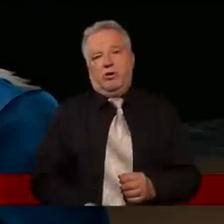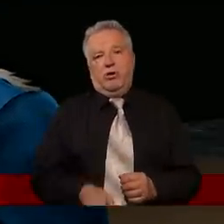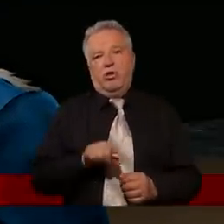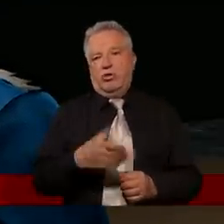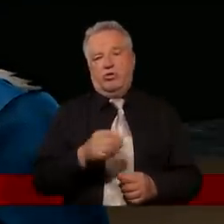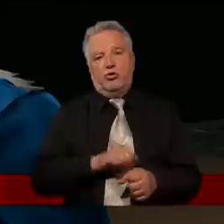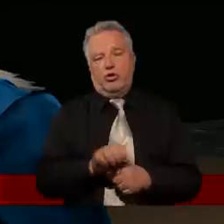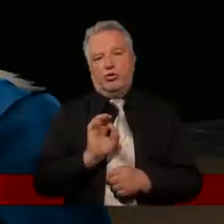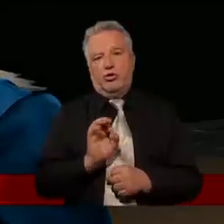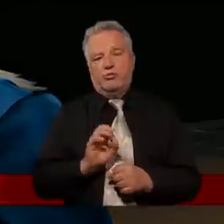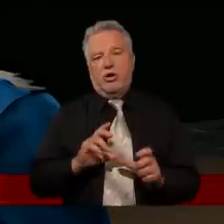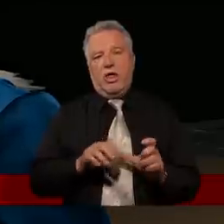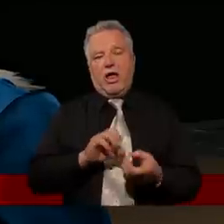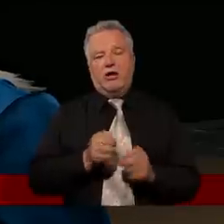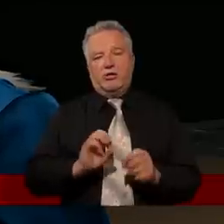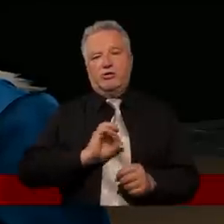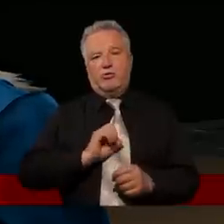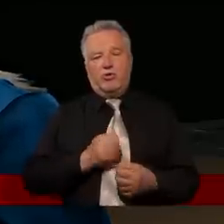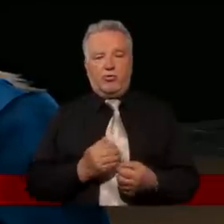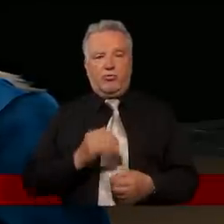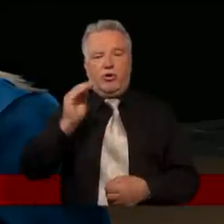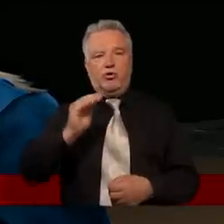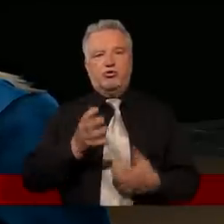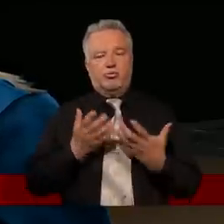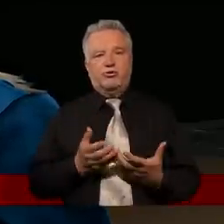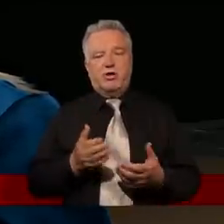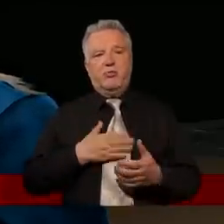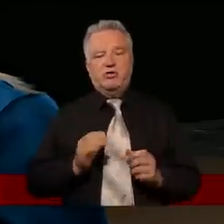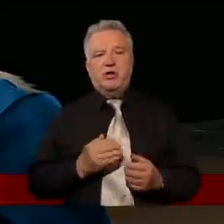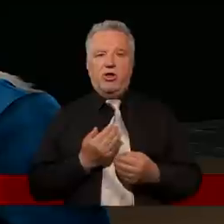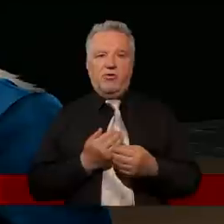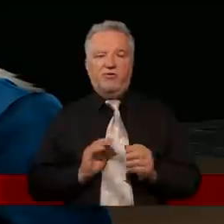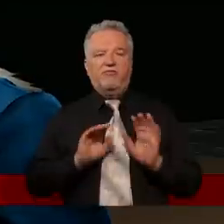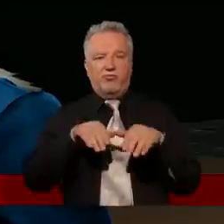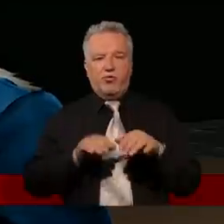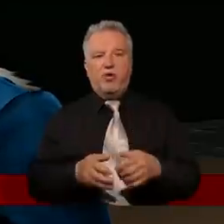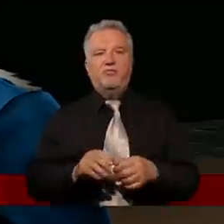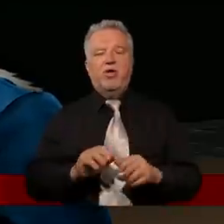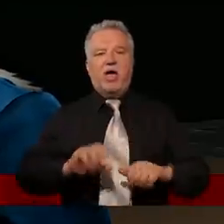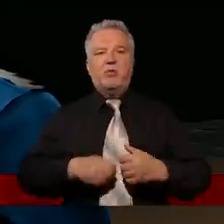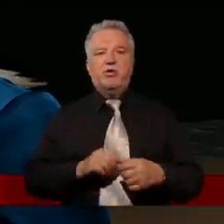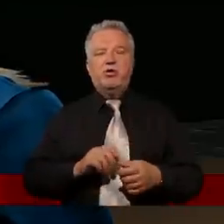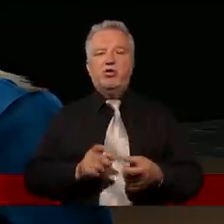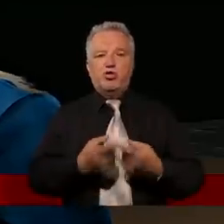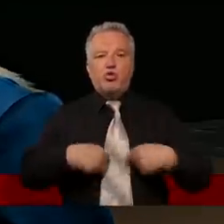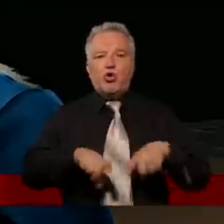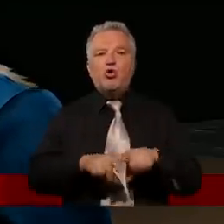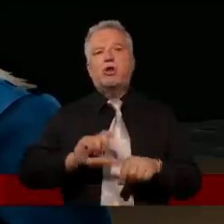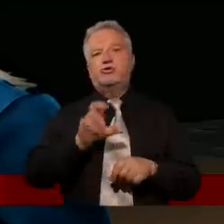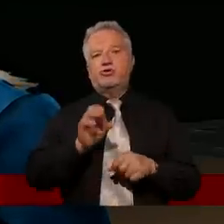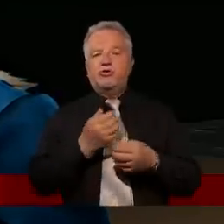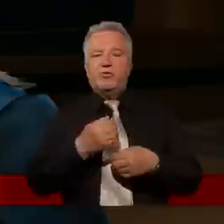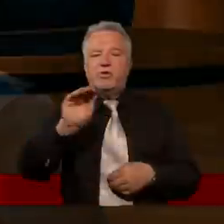chyba nie do końca. Ale jeżeli tą swoją wielkością chcę mieć większy wpływ i móc więcej dokonać dla dobra innych, no to